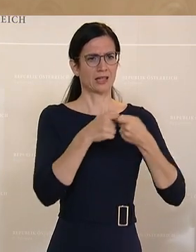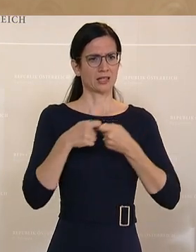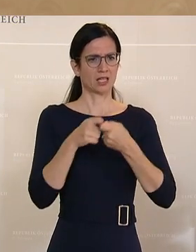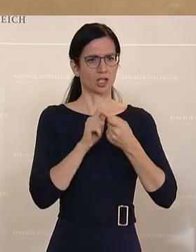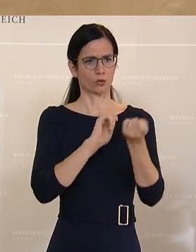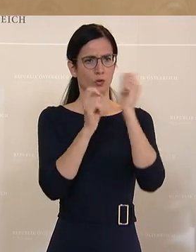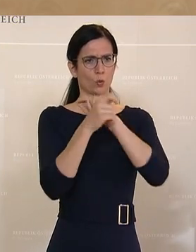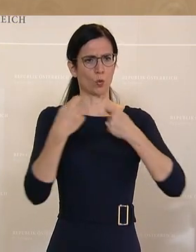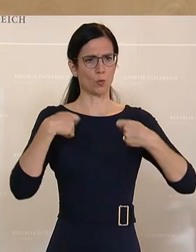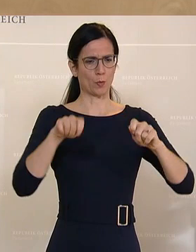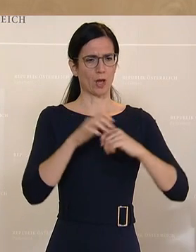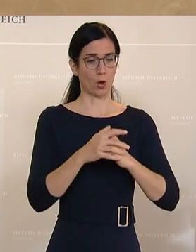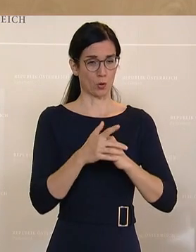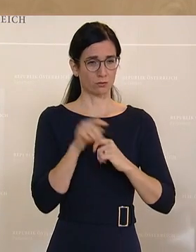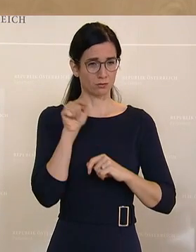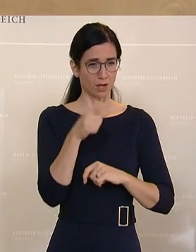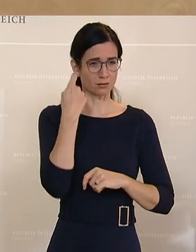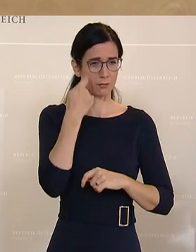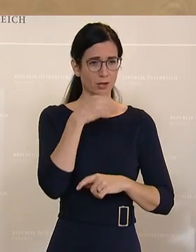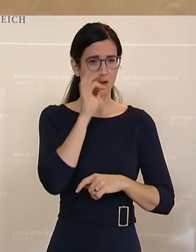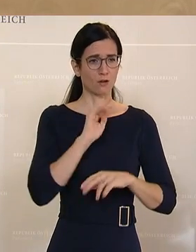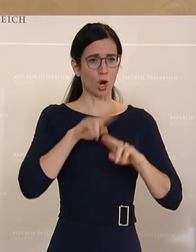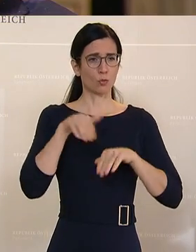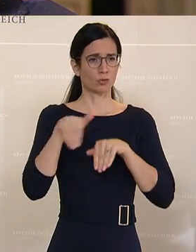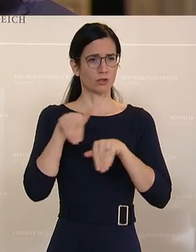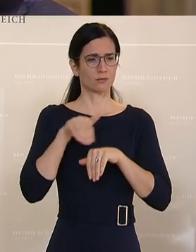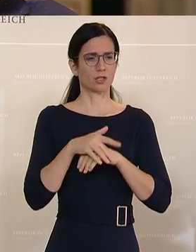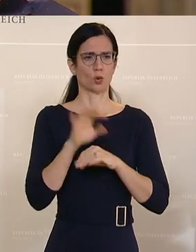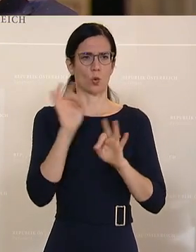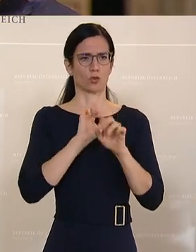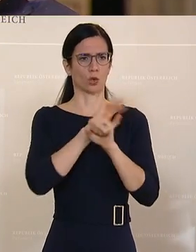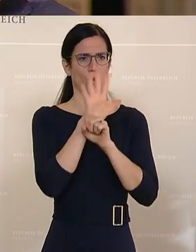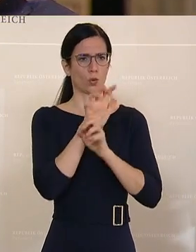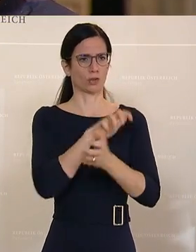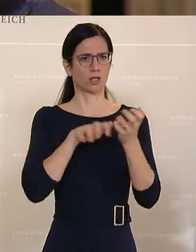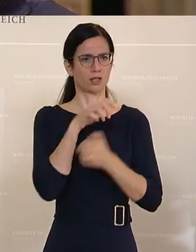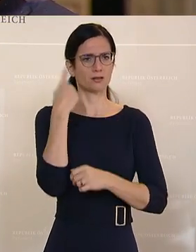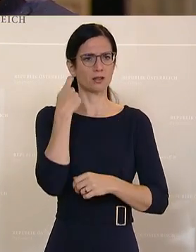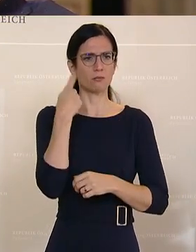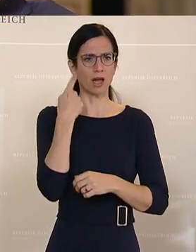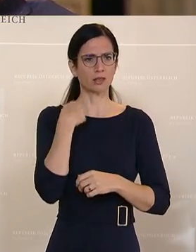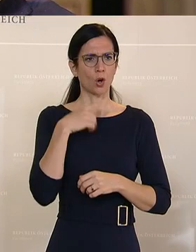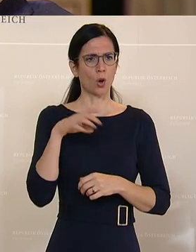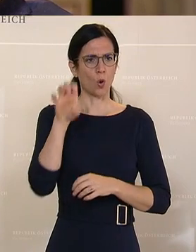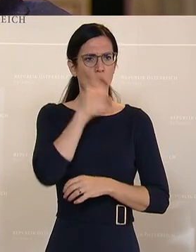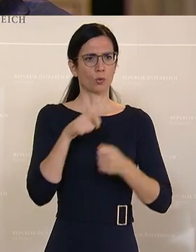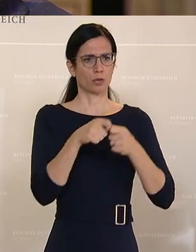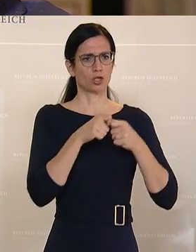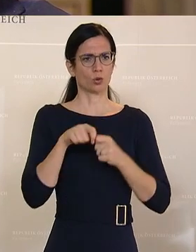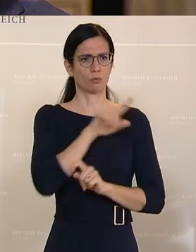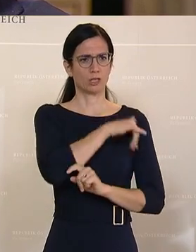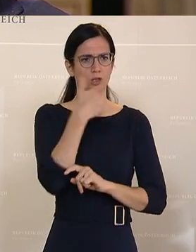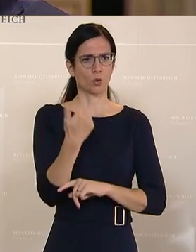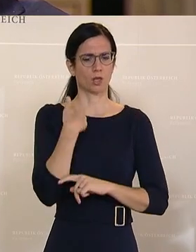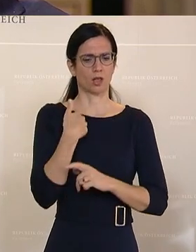Umbau zur Folge hatte. Haben Sie das gemeint, Frau Bundesministerin? Oder haben Sie die Corona-Krise gemeint, wo die Europäische Union bis zum heutigen Tag herum